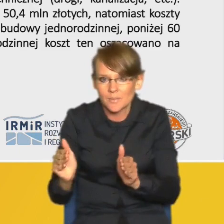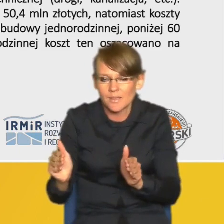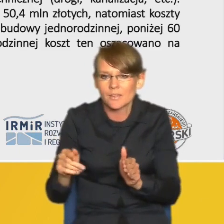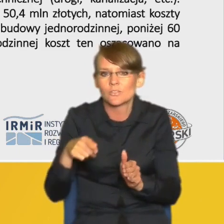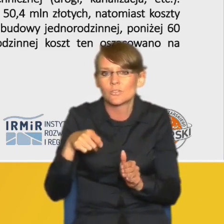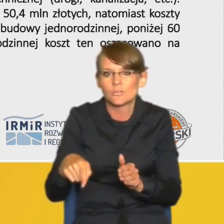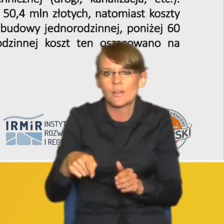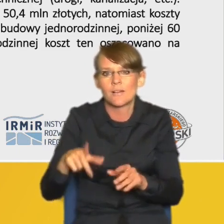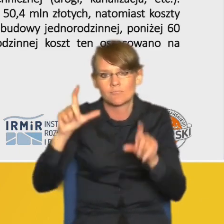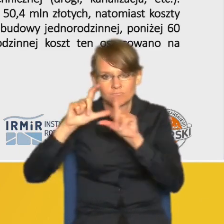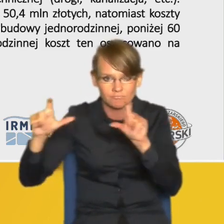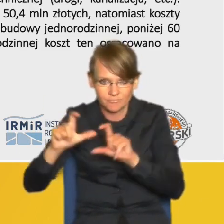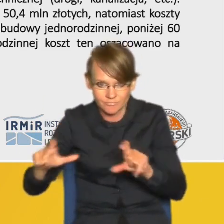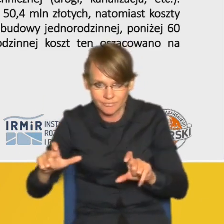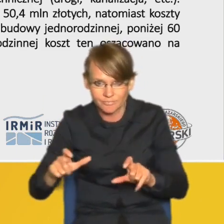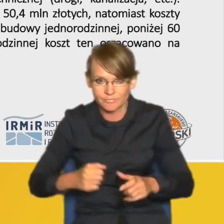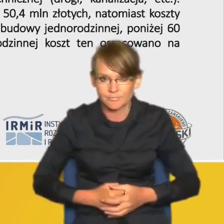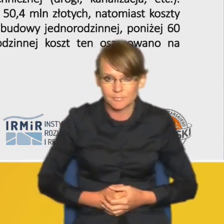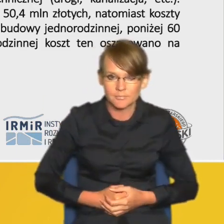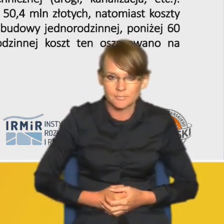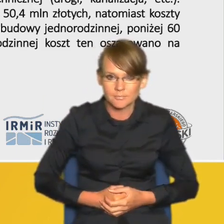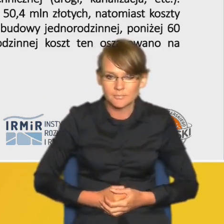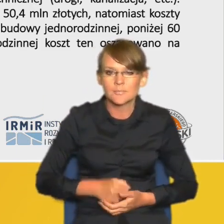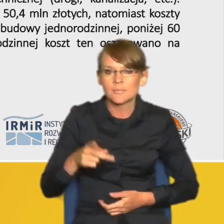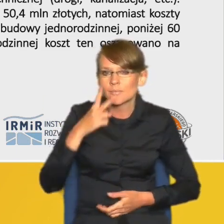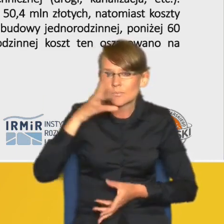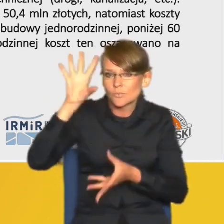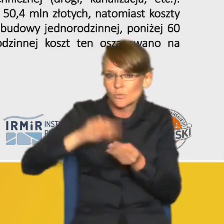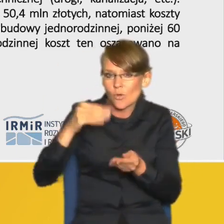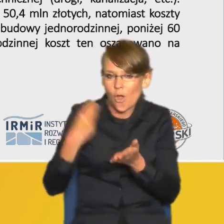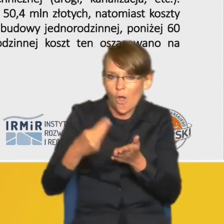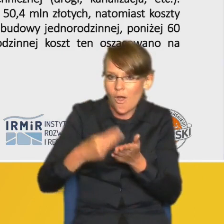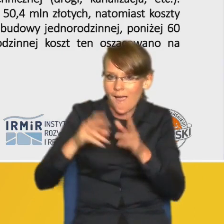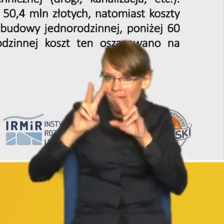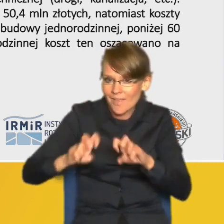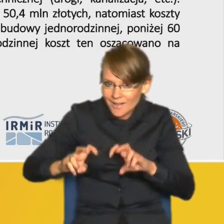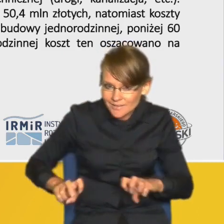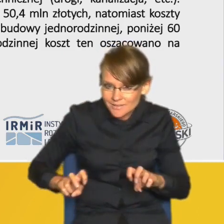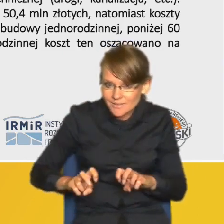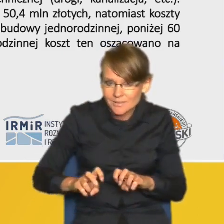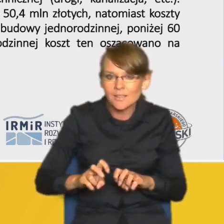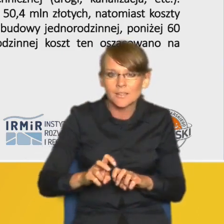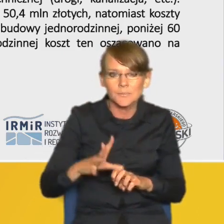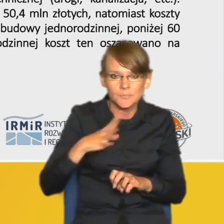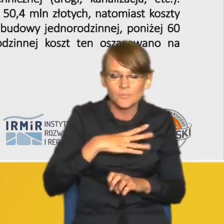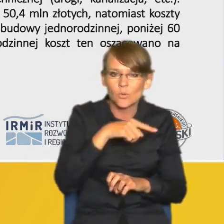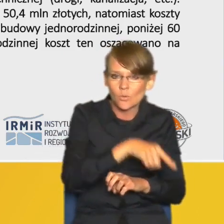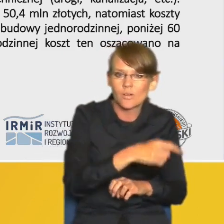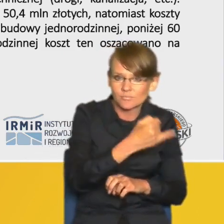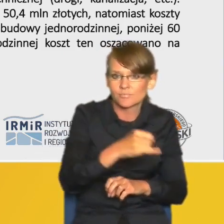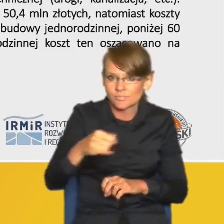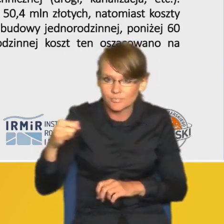wielorodzinnej i tutaj jest takie sumaryczne koszty analizy wyszły nam w każdym z wariantów jeżeli chodzi o